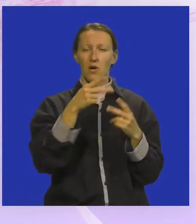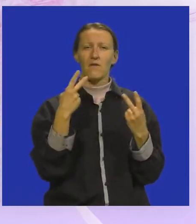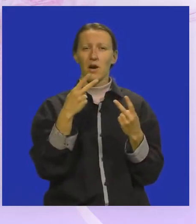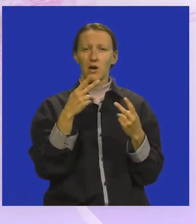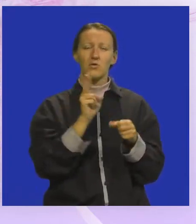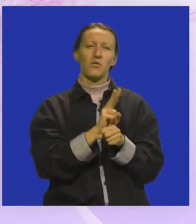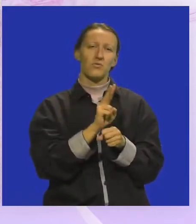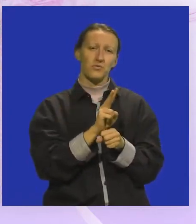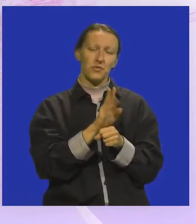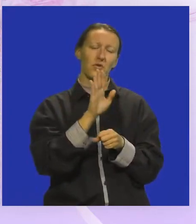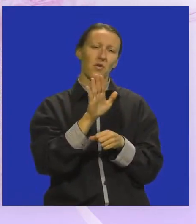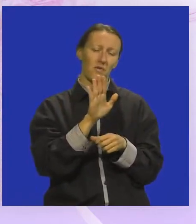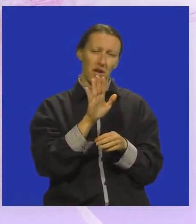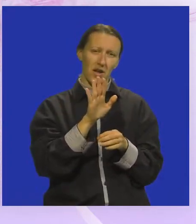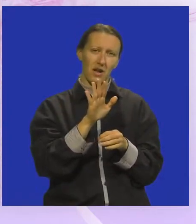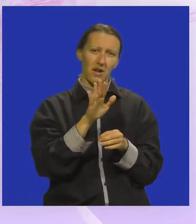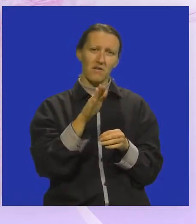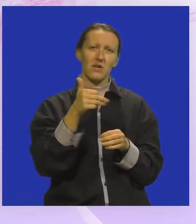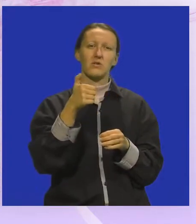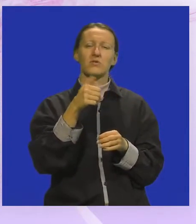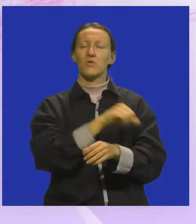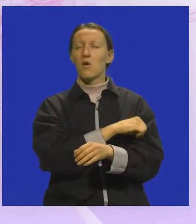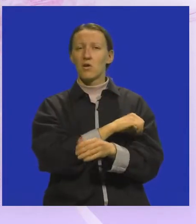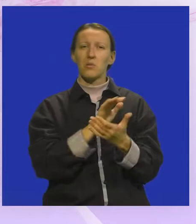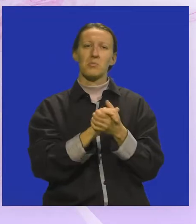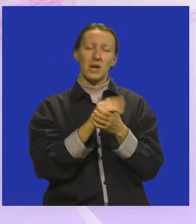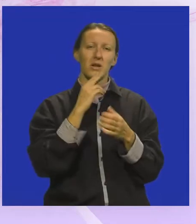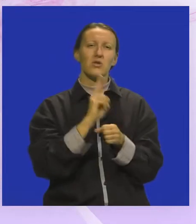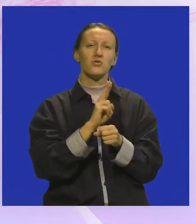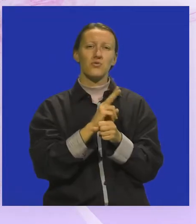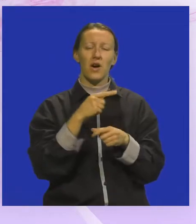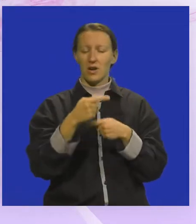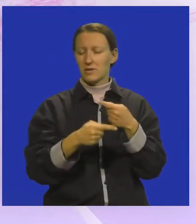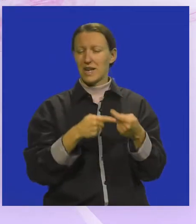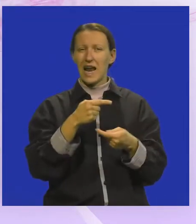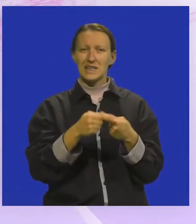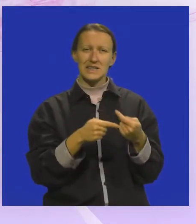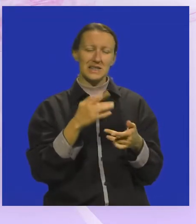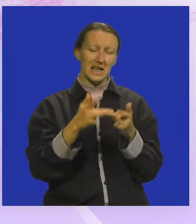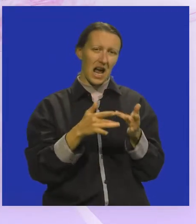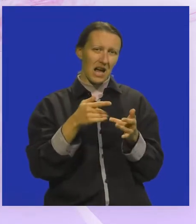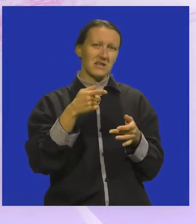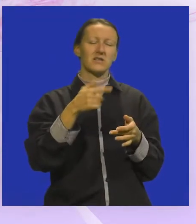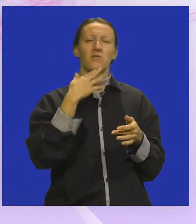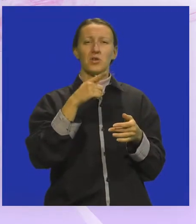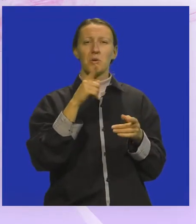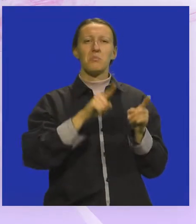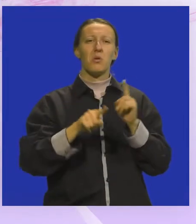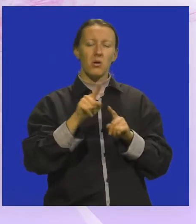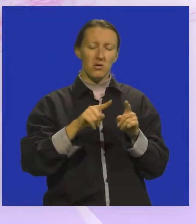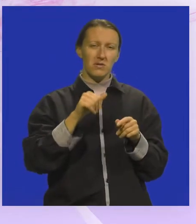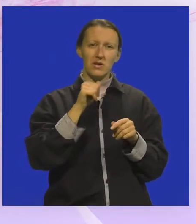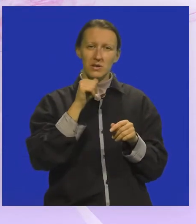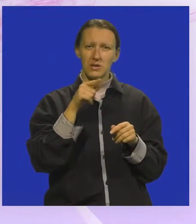očuvati ovakve stoljetne prijatelje i čuvare tradicije i općenito povijesti